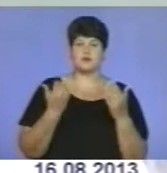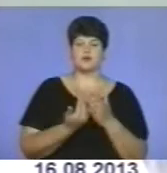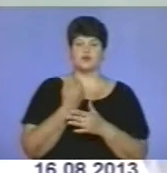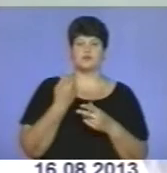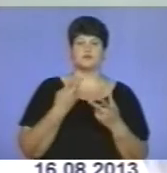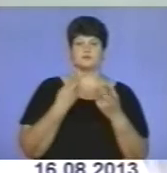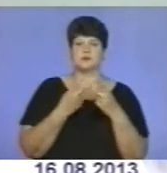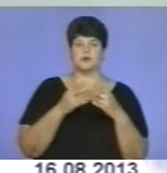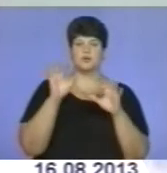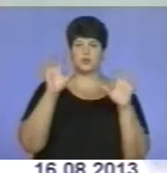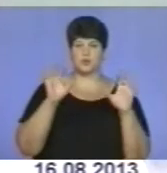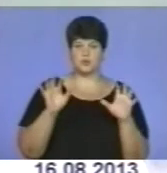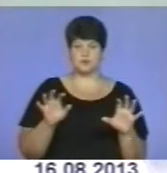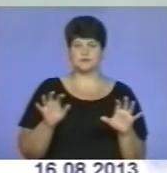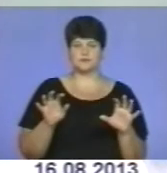працівного кодексу.